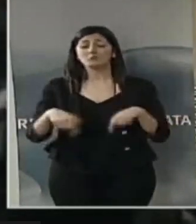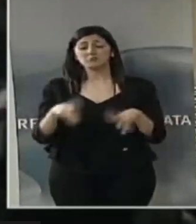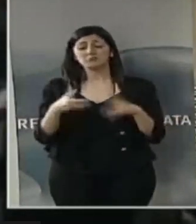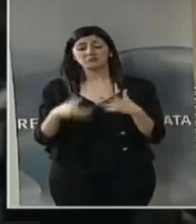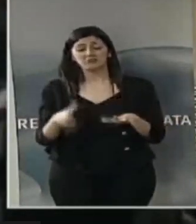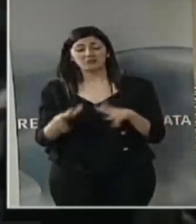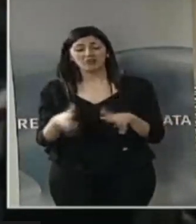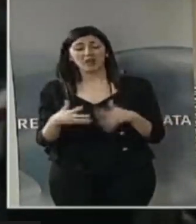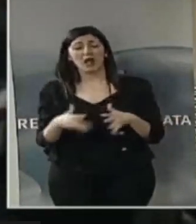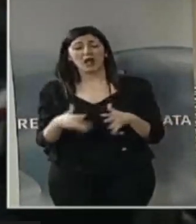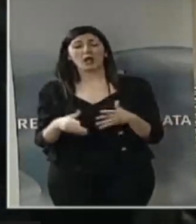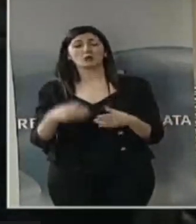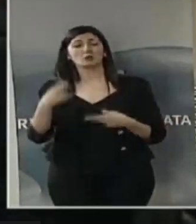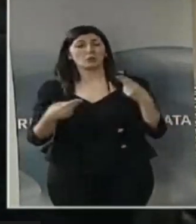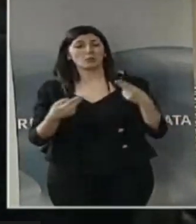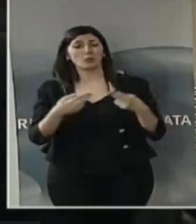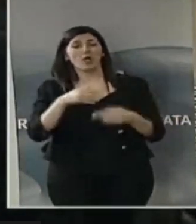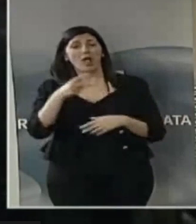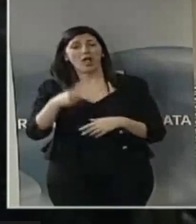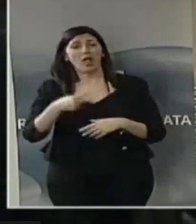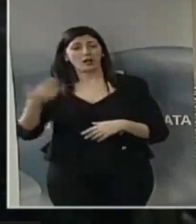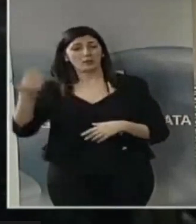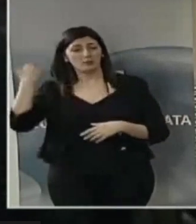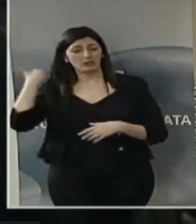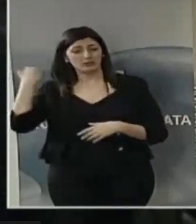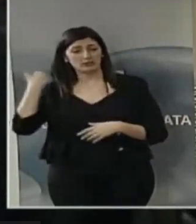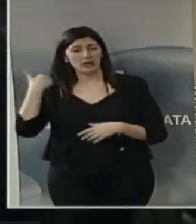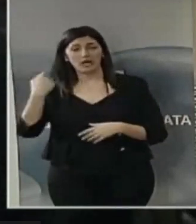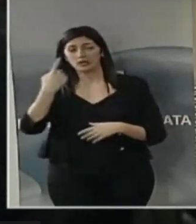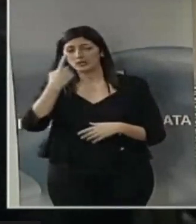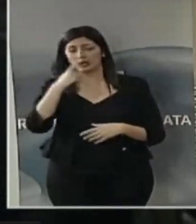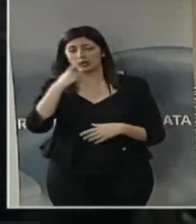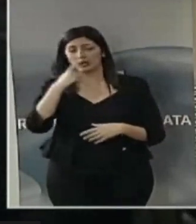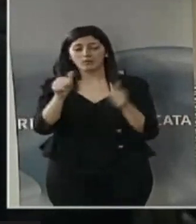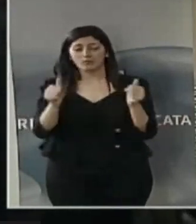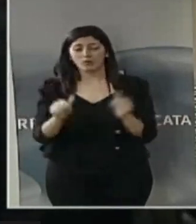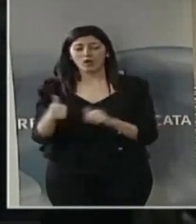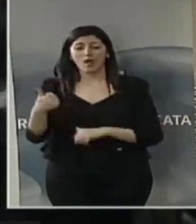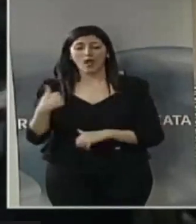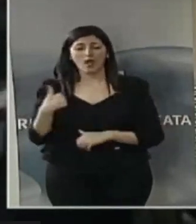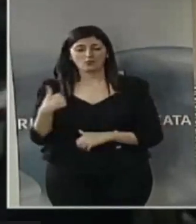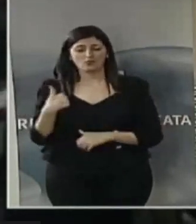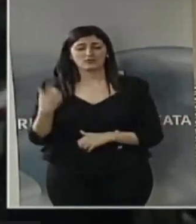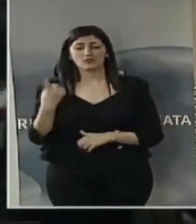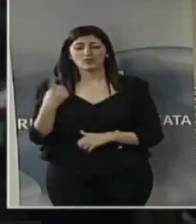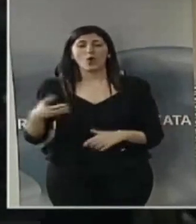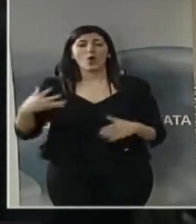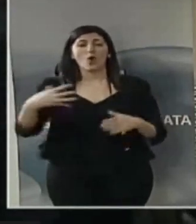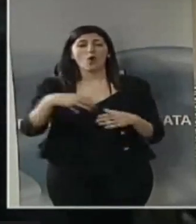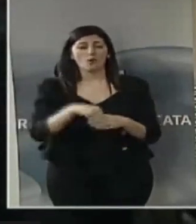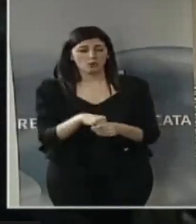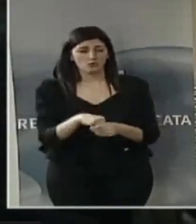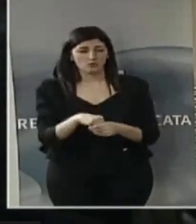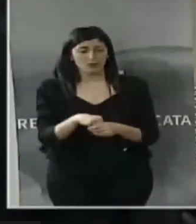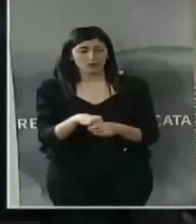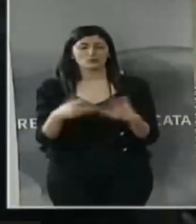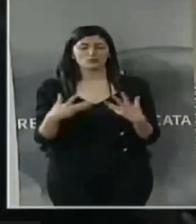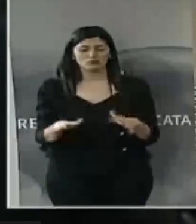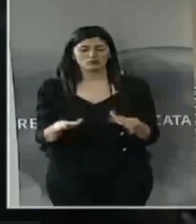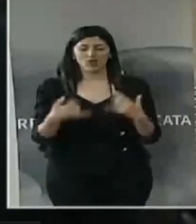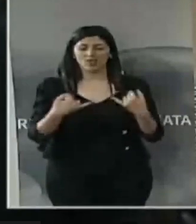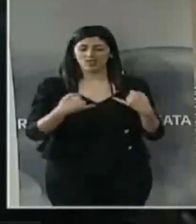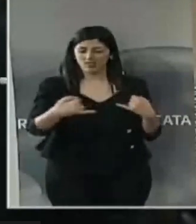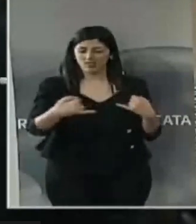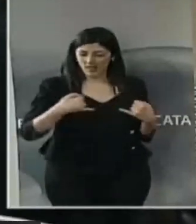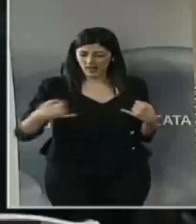negli anni passati come agenzia in termini di coinvolgimento nelle filiere,